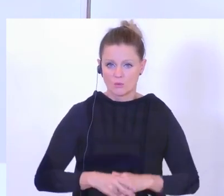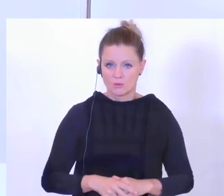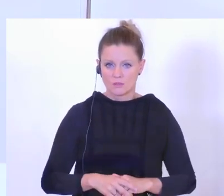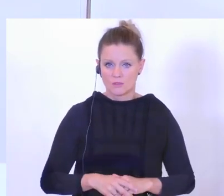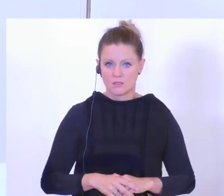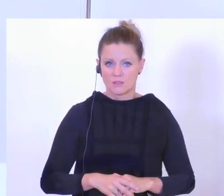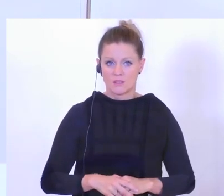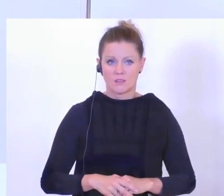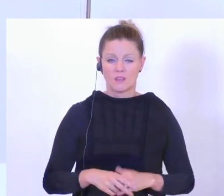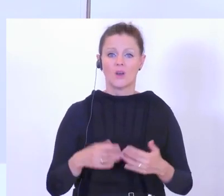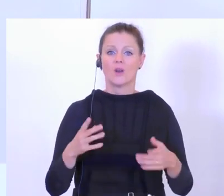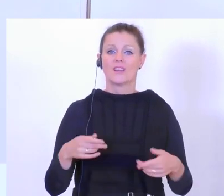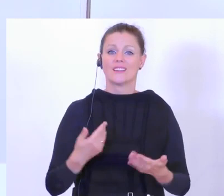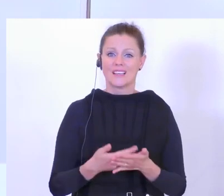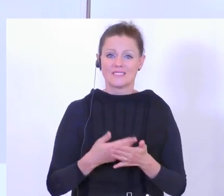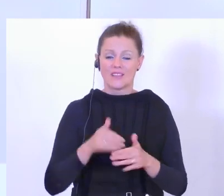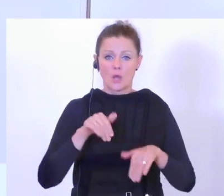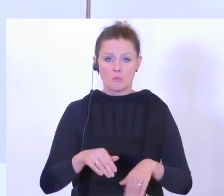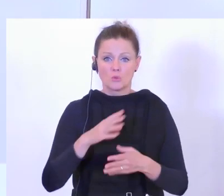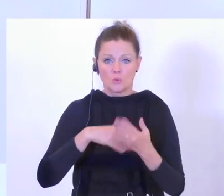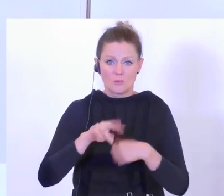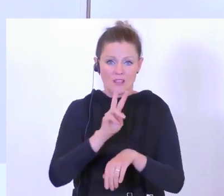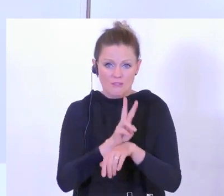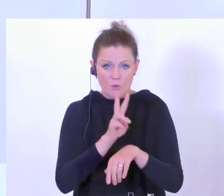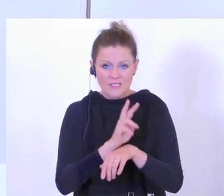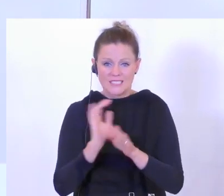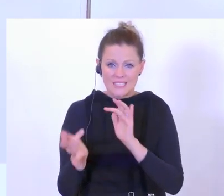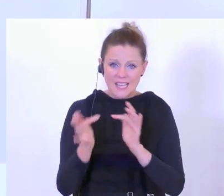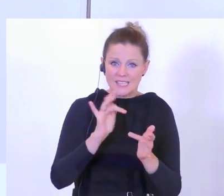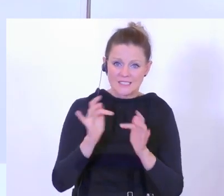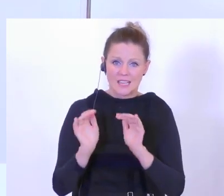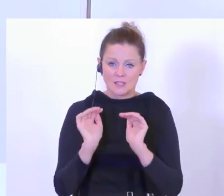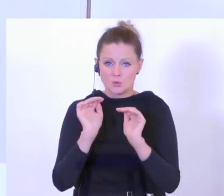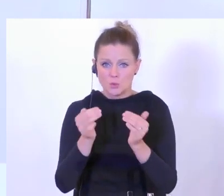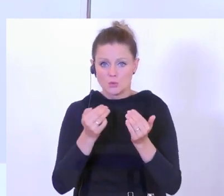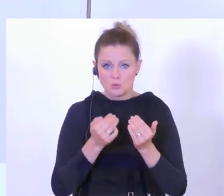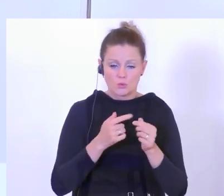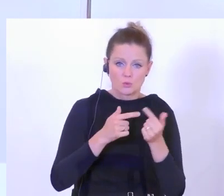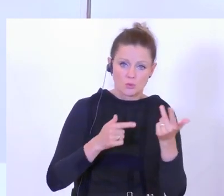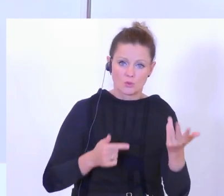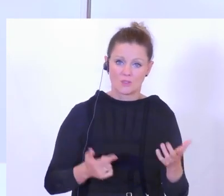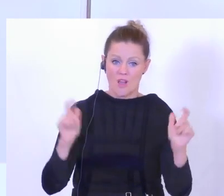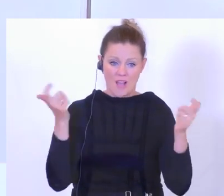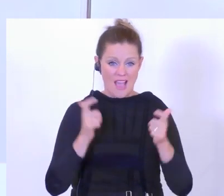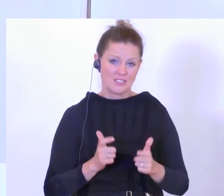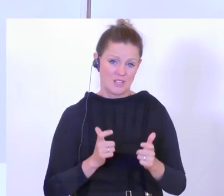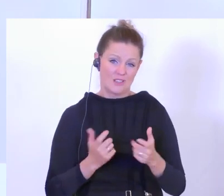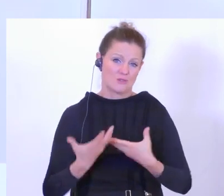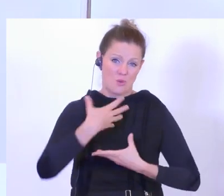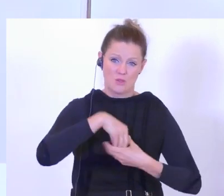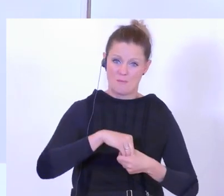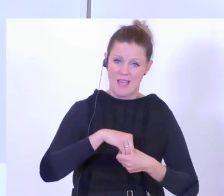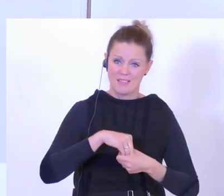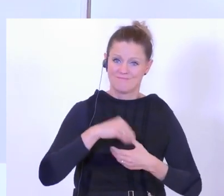das führt dazu, dass wir eben so vorsichtig umgehen müssen mit uns untereinander und auch mit diesen Einschränkungen nach wie vor ein bisschen